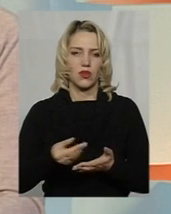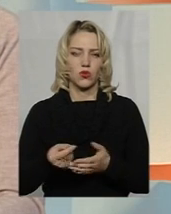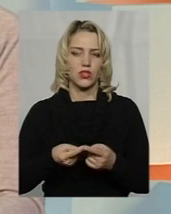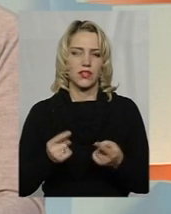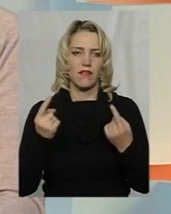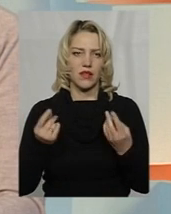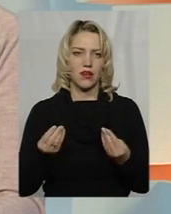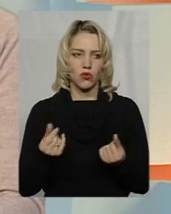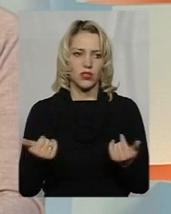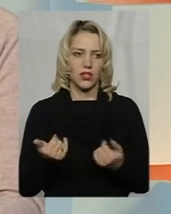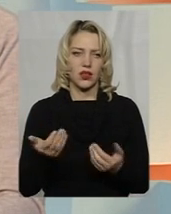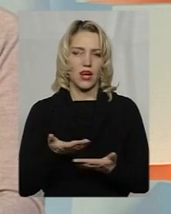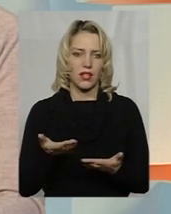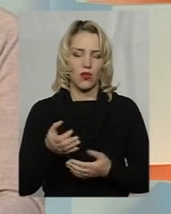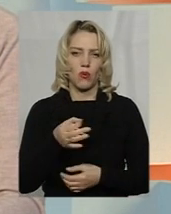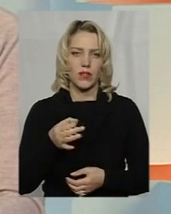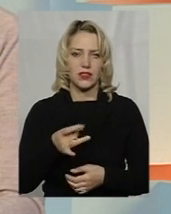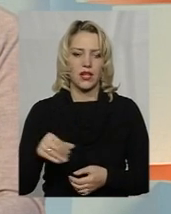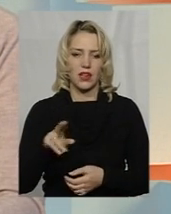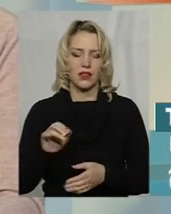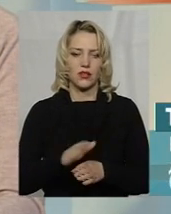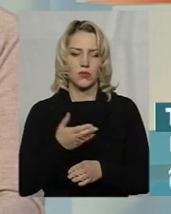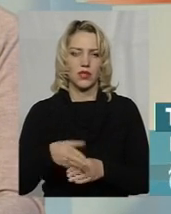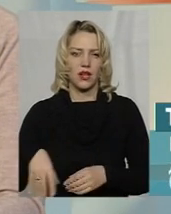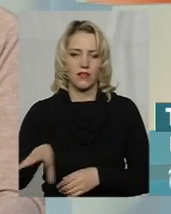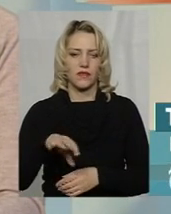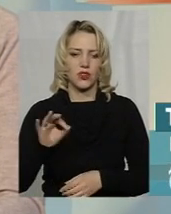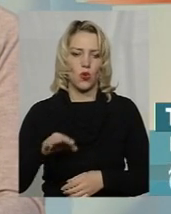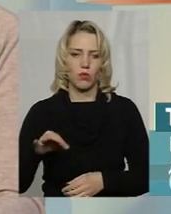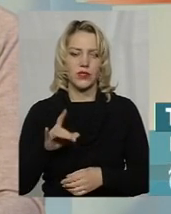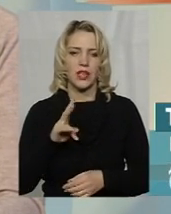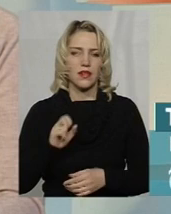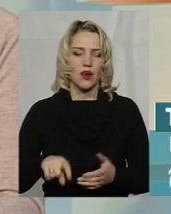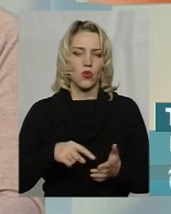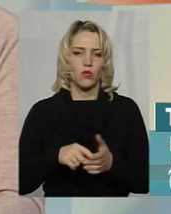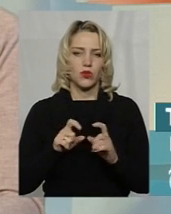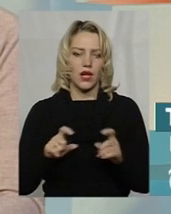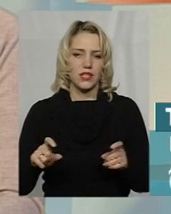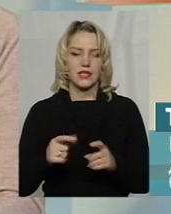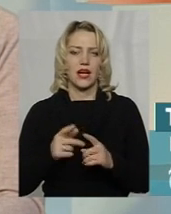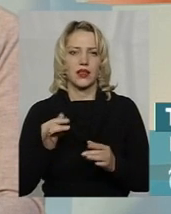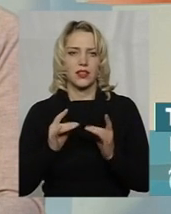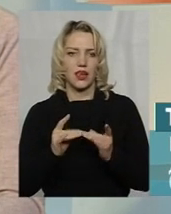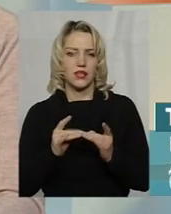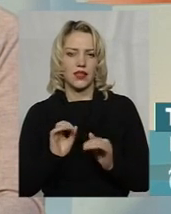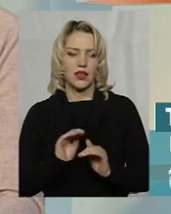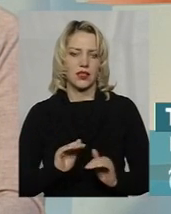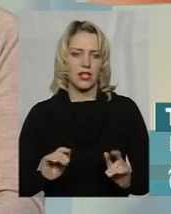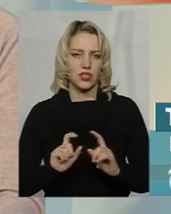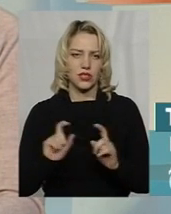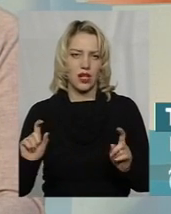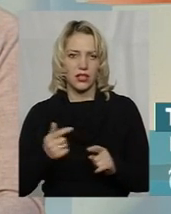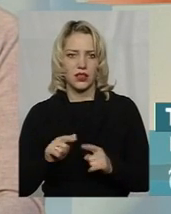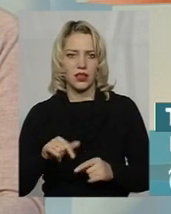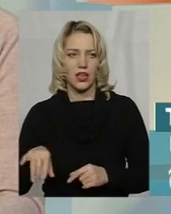кошти, які обласна рада, в тому числі, розподіляє по території всієї області, на комунальні заклади наші, на інтернати, на дитячі заклади,